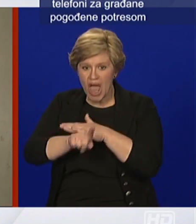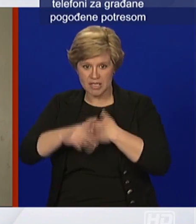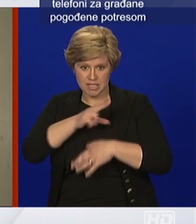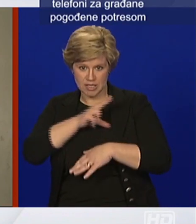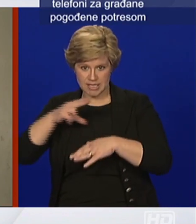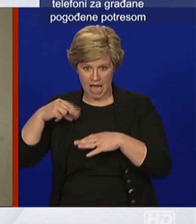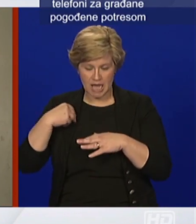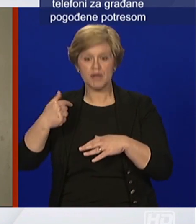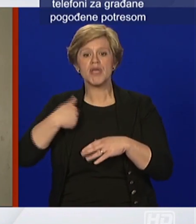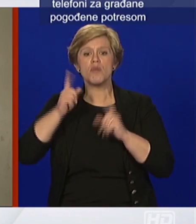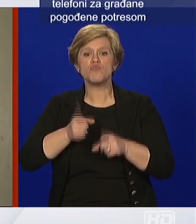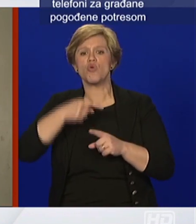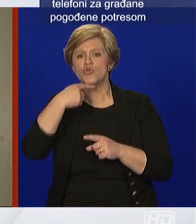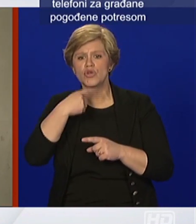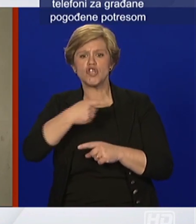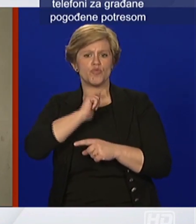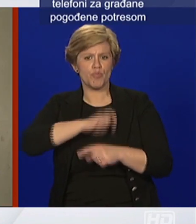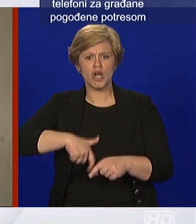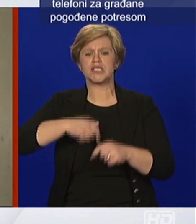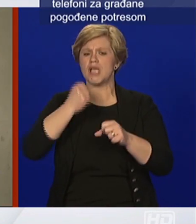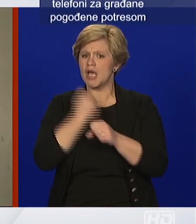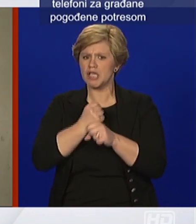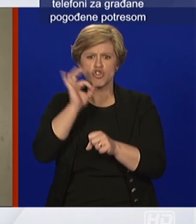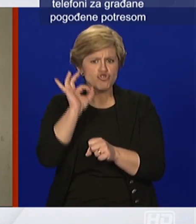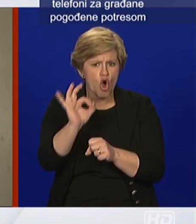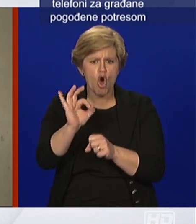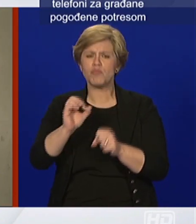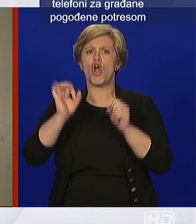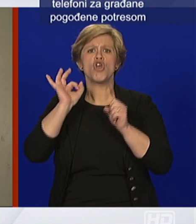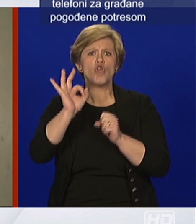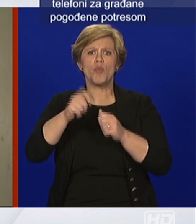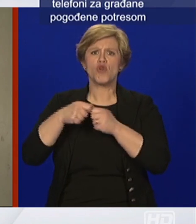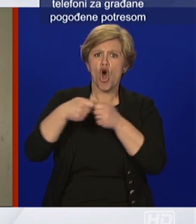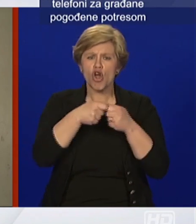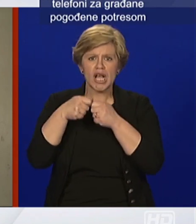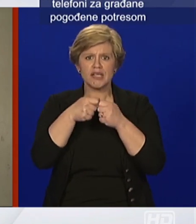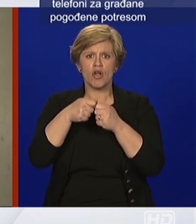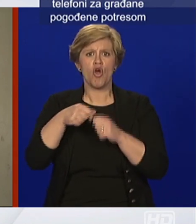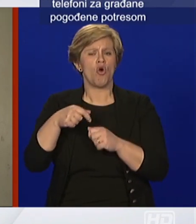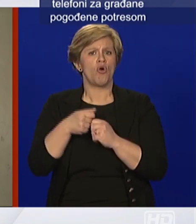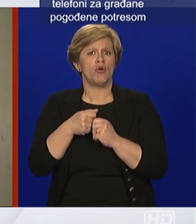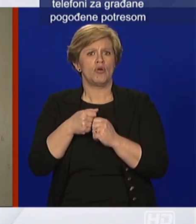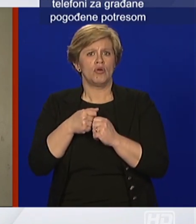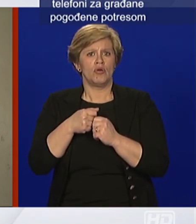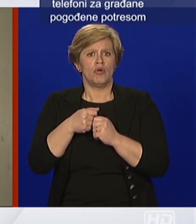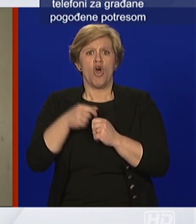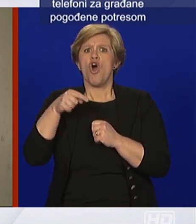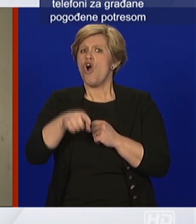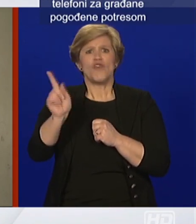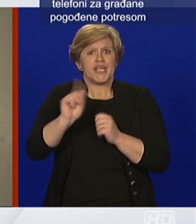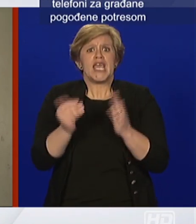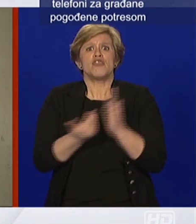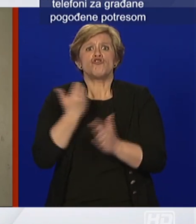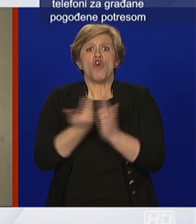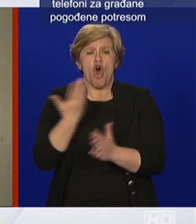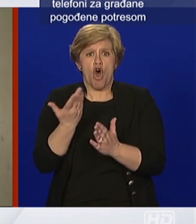policija radi vrlo dobro vrlo organizirano ovo nije u izvedbenom smislu nešto novo vi znate da